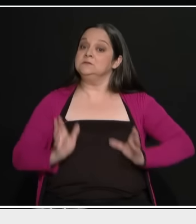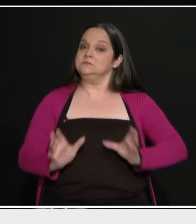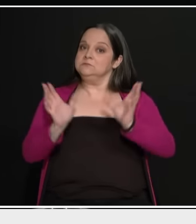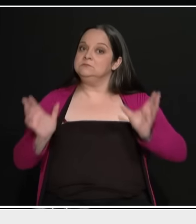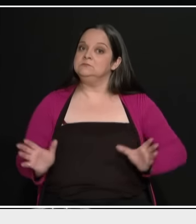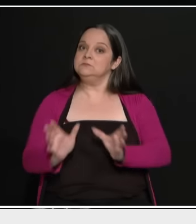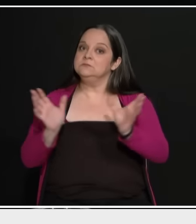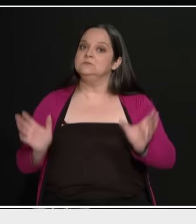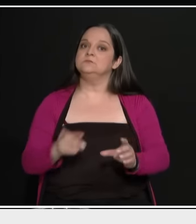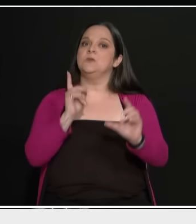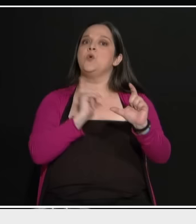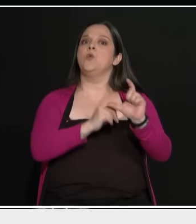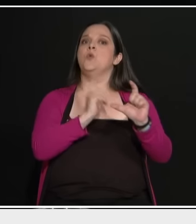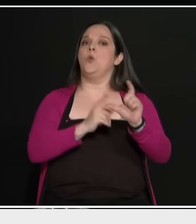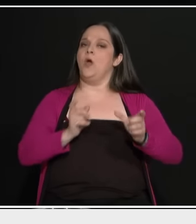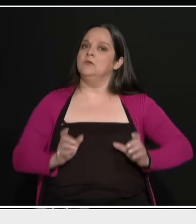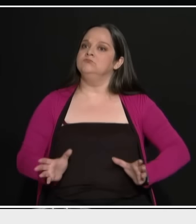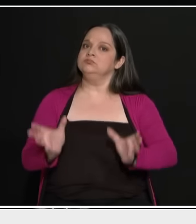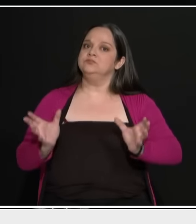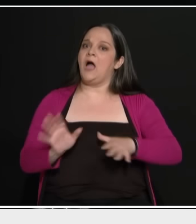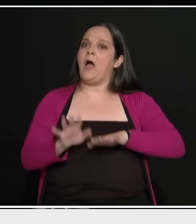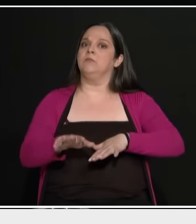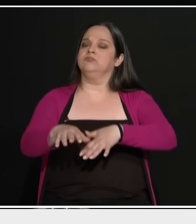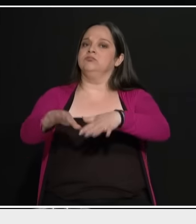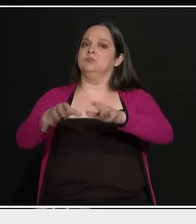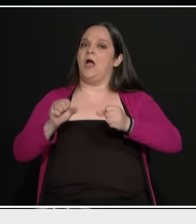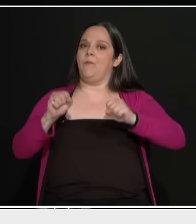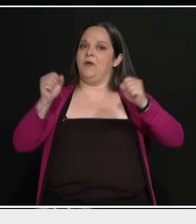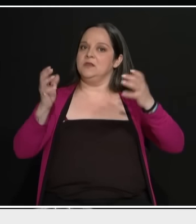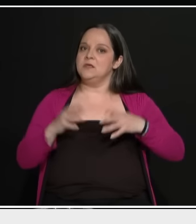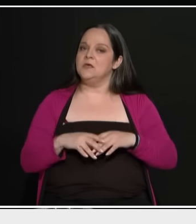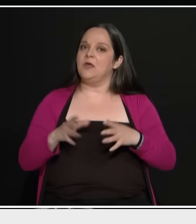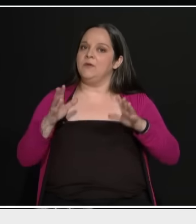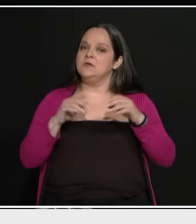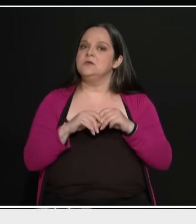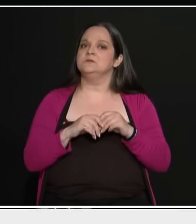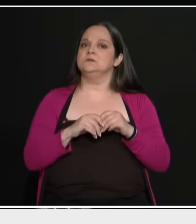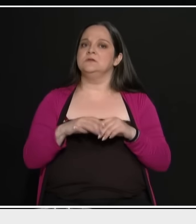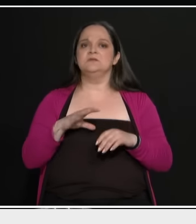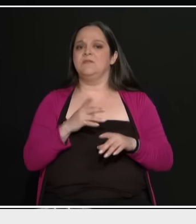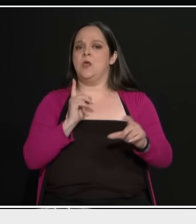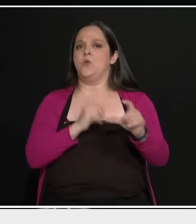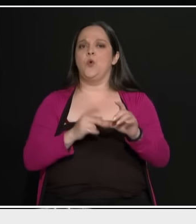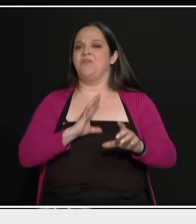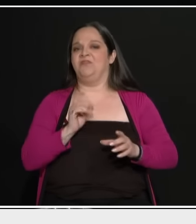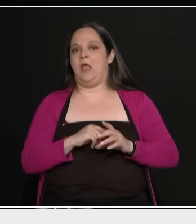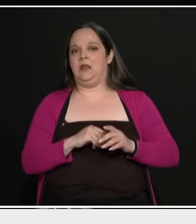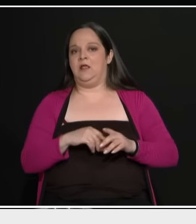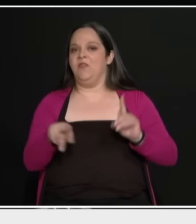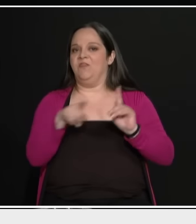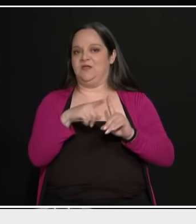Και συνέχεια και το ΚΚΕ δεν θέλει το καλό των εργαζομένων. Αν πάτε στο πέραμα,